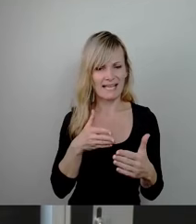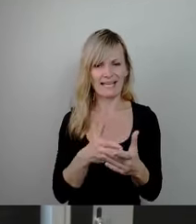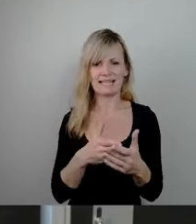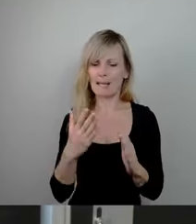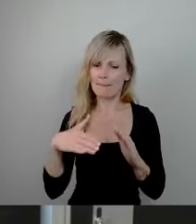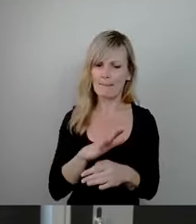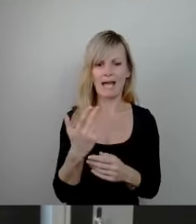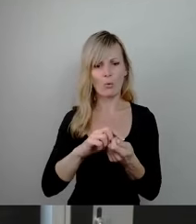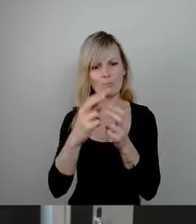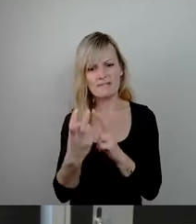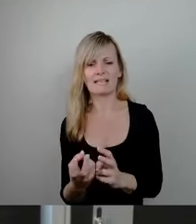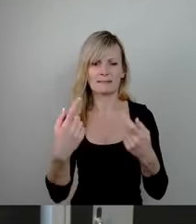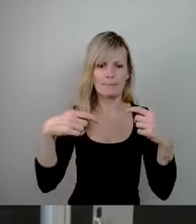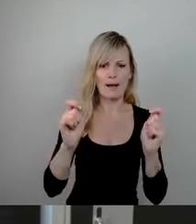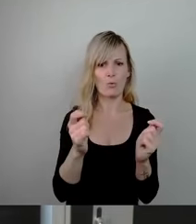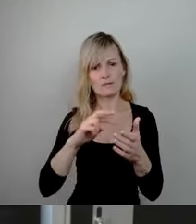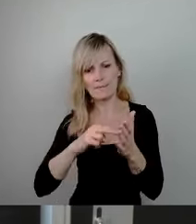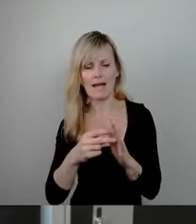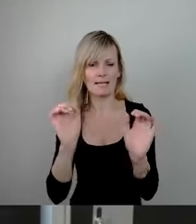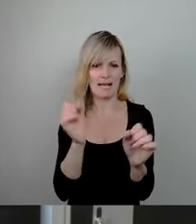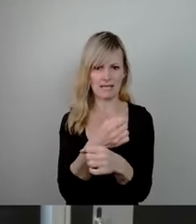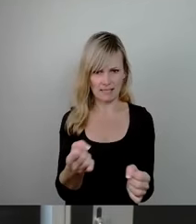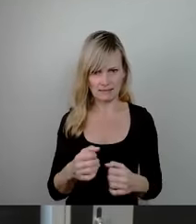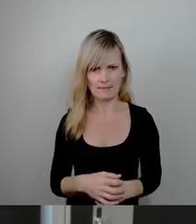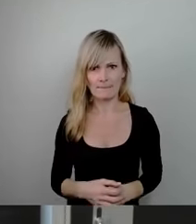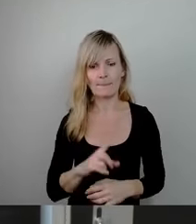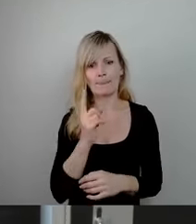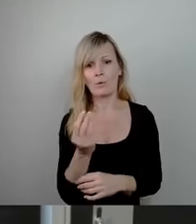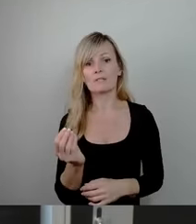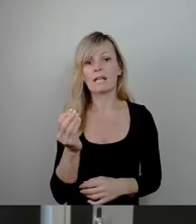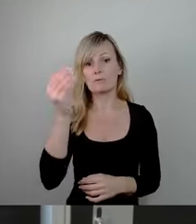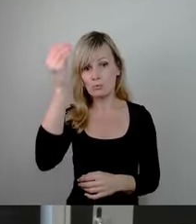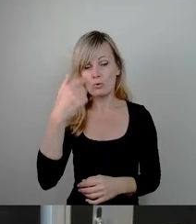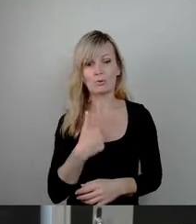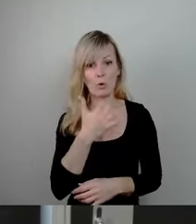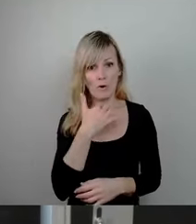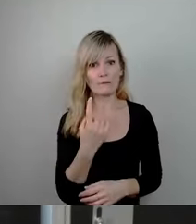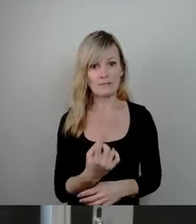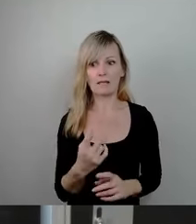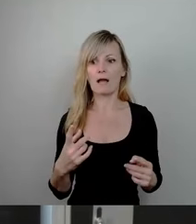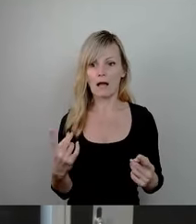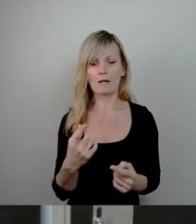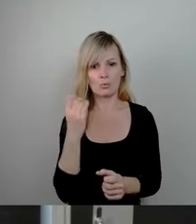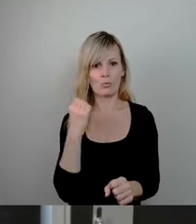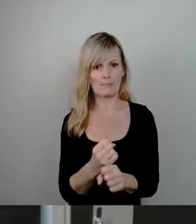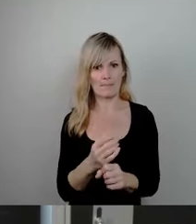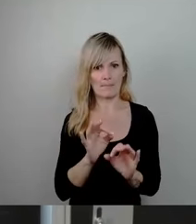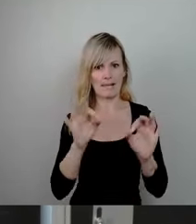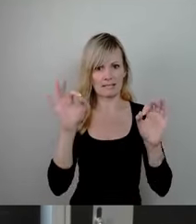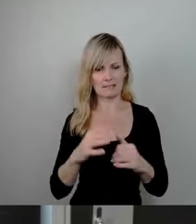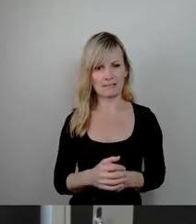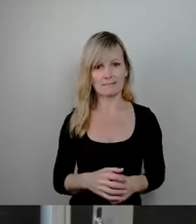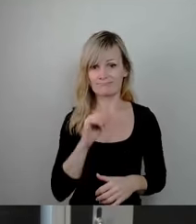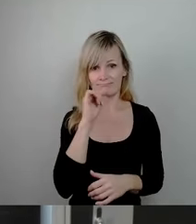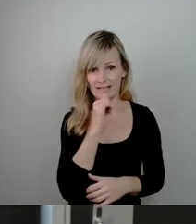nicht verbaut, nicht verplant. Und dann tun wir immer noch was obendrauf und hoffen dann alle, dass es damit dann besser wird. Nein, wir